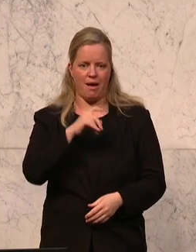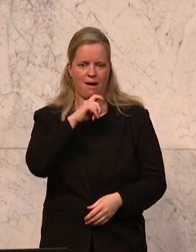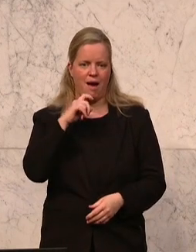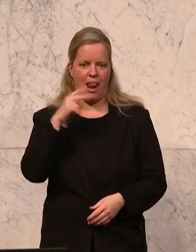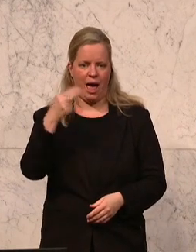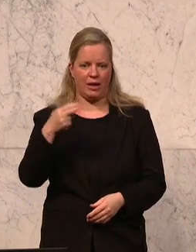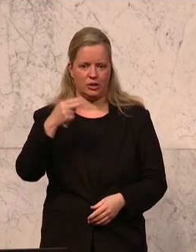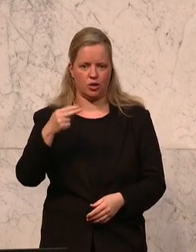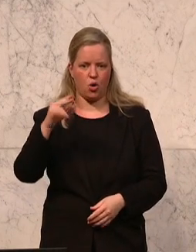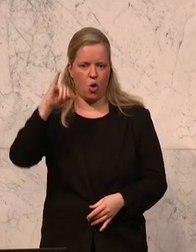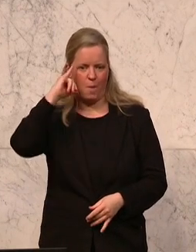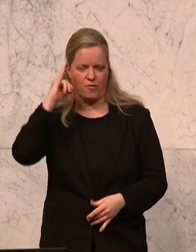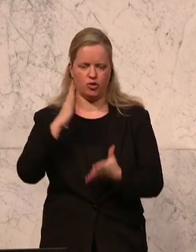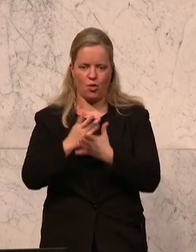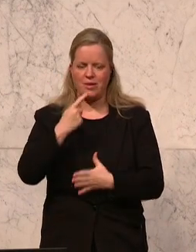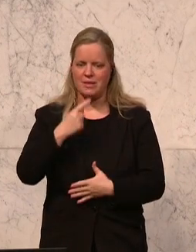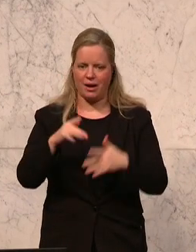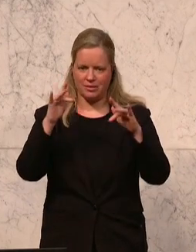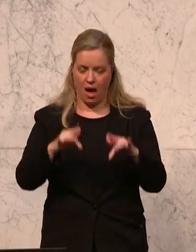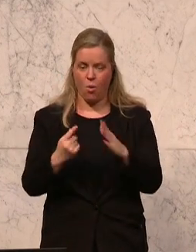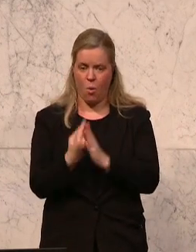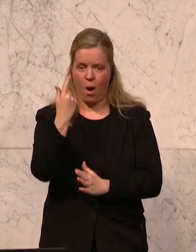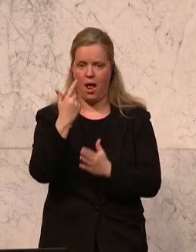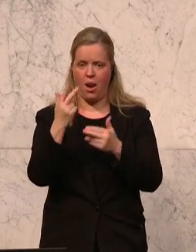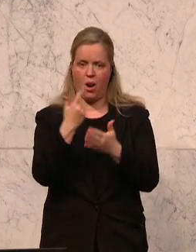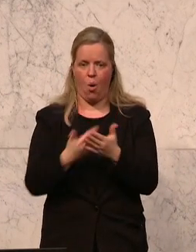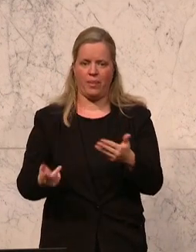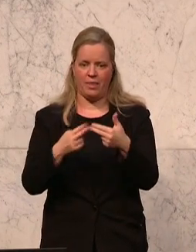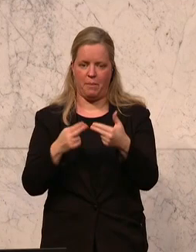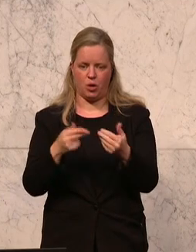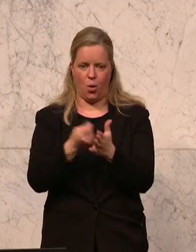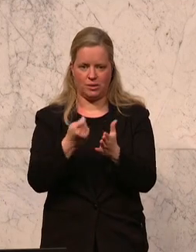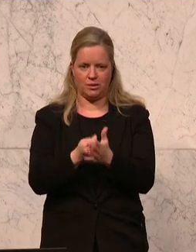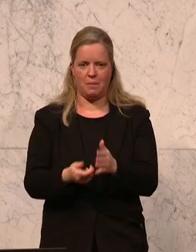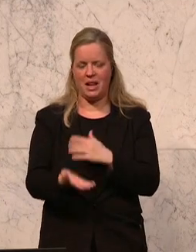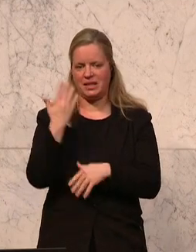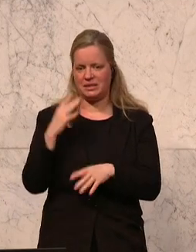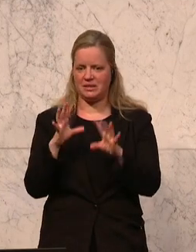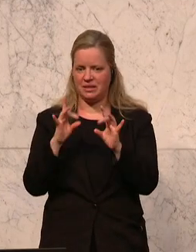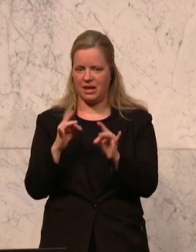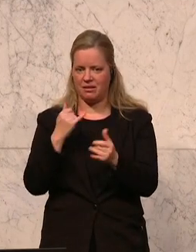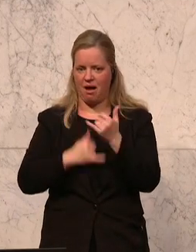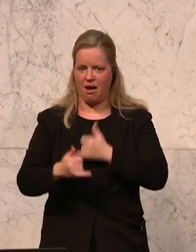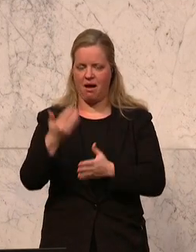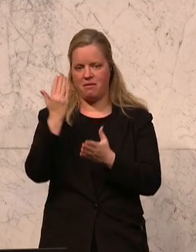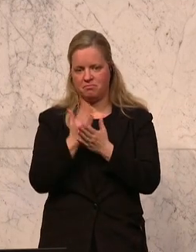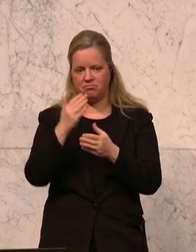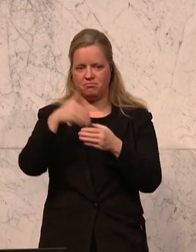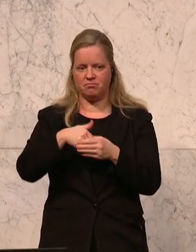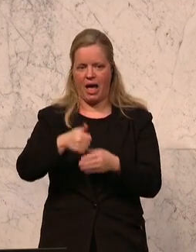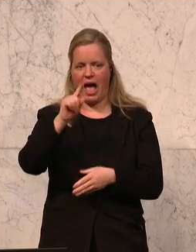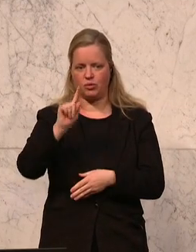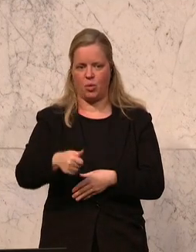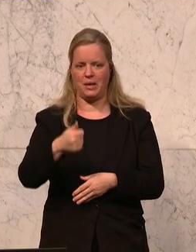sehr, sehr hohe Lohnnebenkosten haben, aber immerhin in den letzten zehn Jahren diese Lohnnebenkosten um 1,6 Prozent